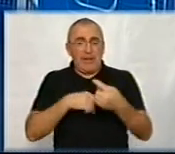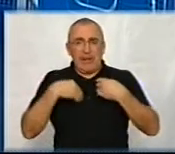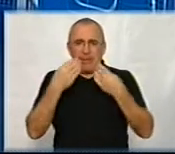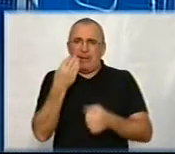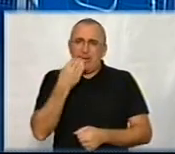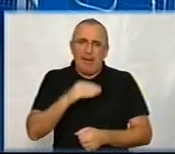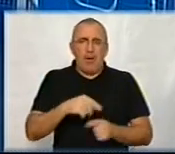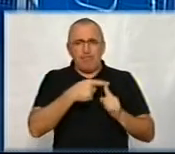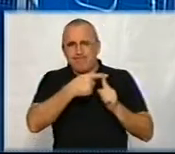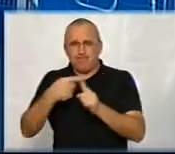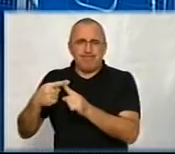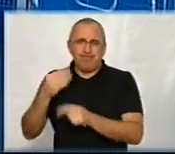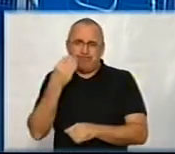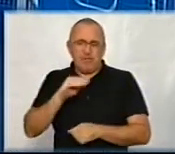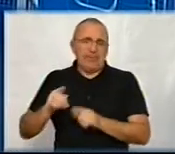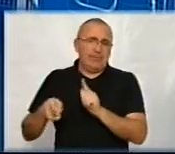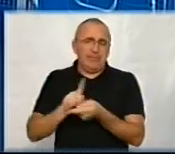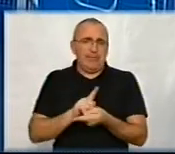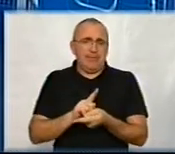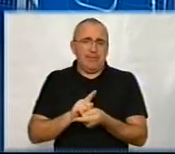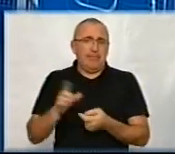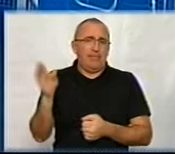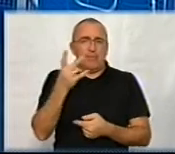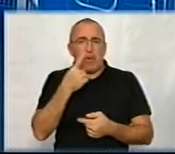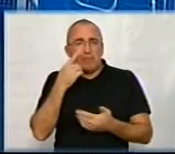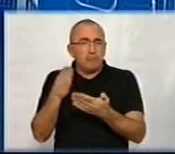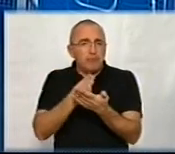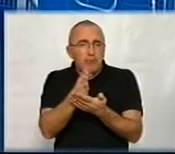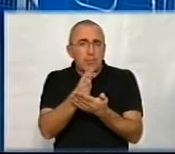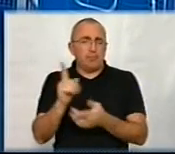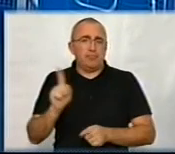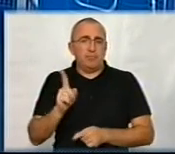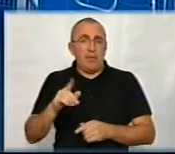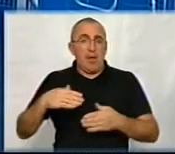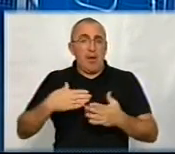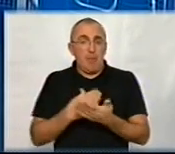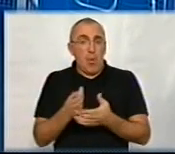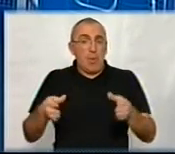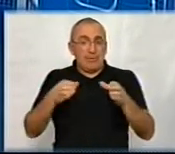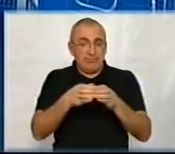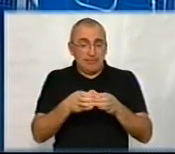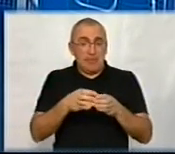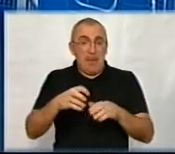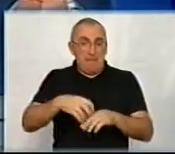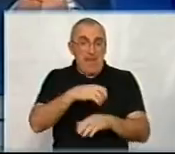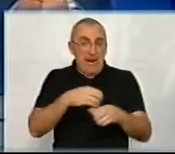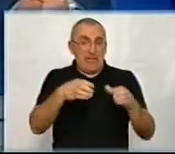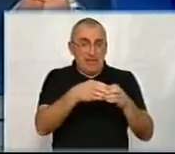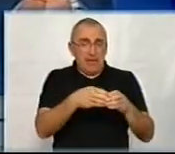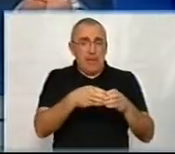якісні, позитивні зміни? Коротко. Передусім, я думаю, треба орієнтуватися на те, щоб політична сила, політична партія